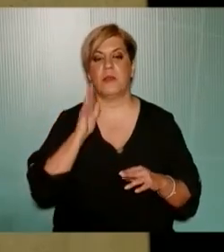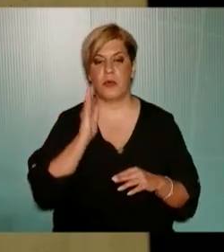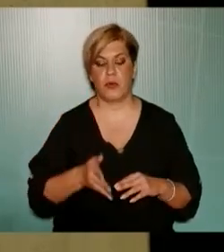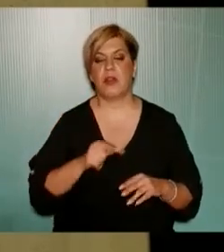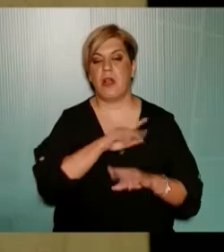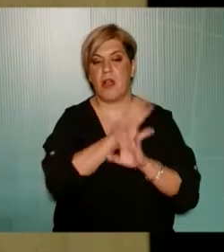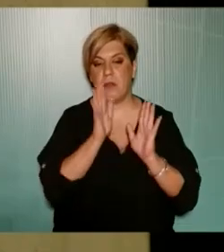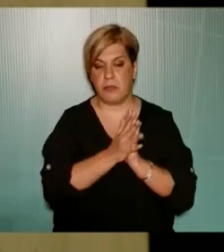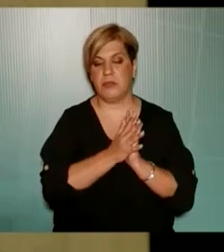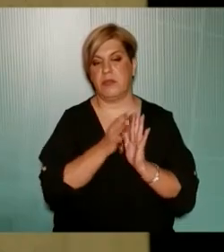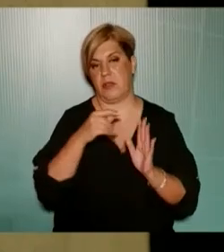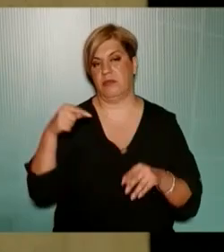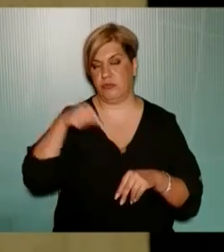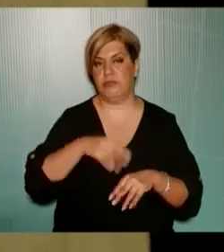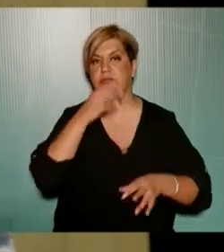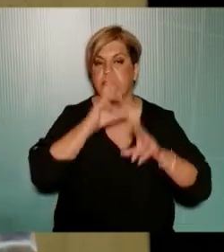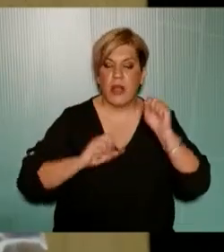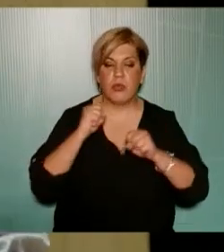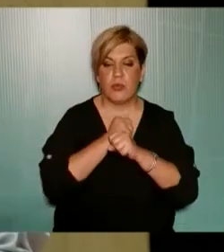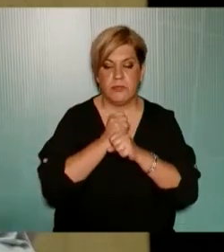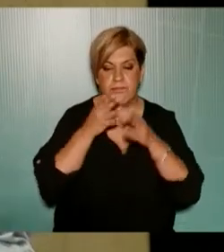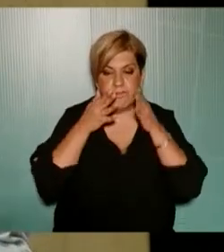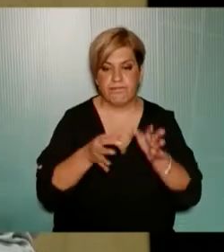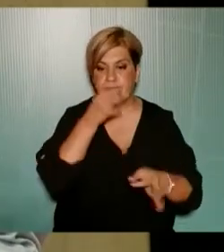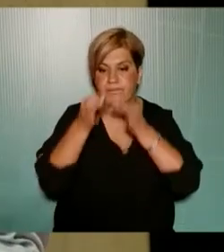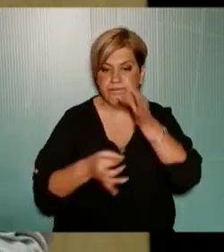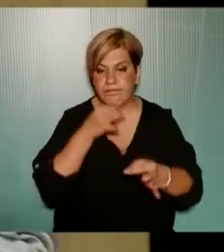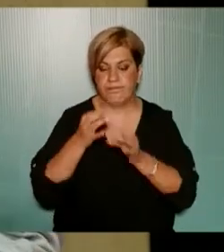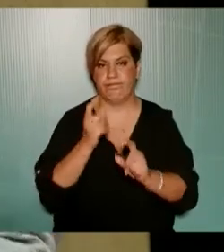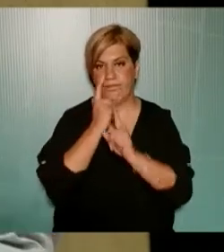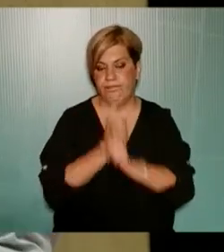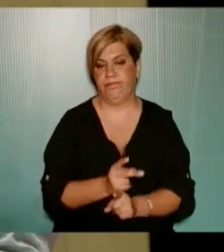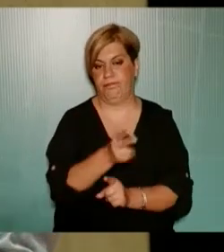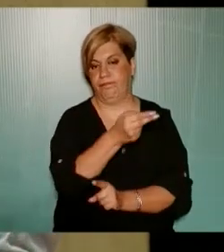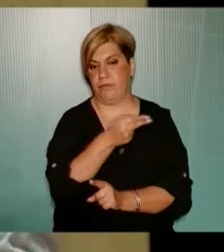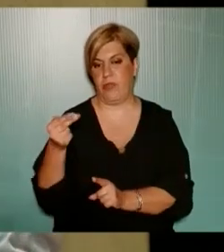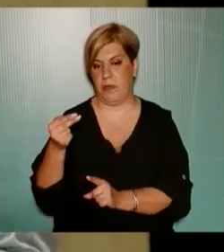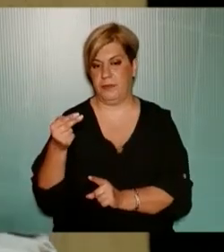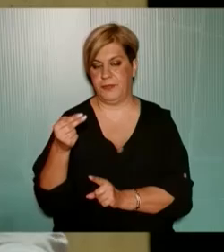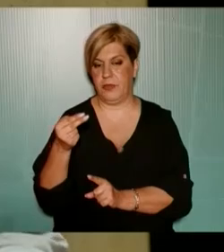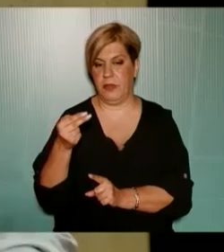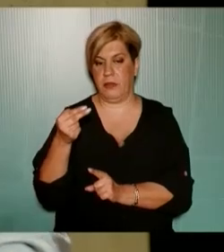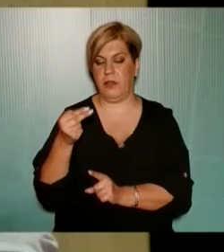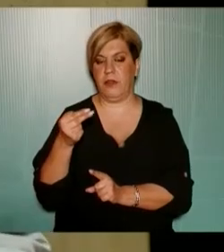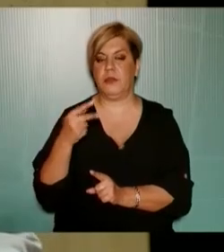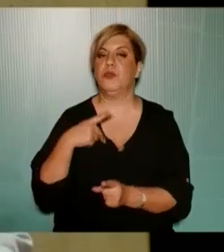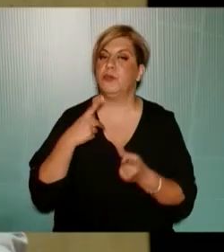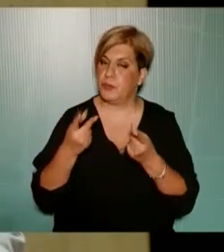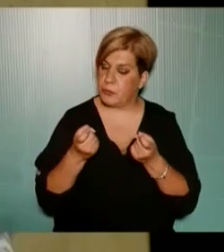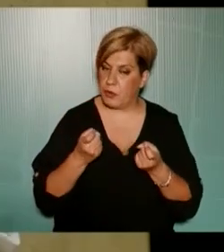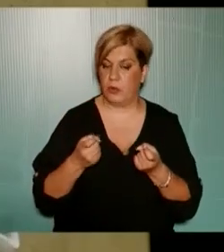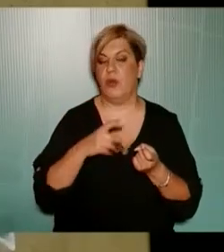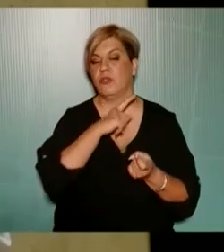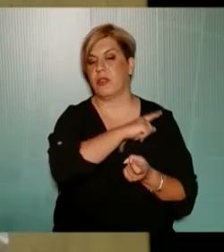μπορούν να αφήσουν όλα τα άλλα και να έρθουν εδώ να ασχοληθούν με το συγκεκριμένο θέμα που τους προκαλούμε